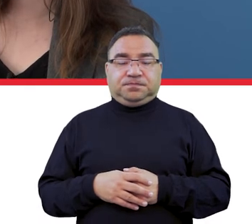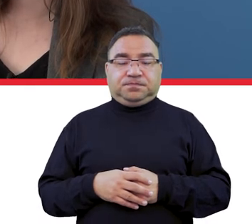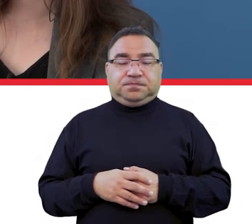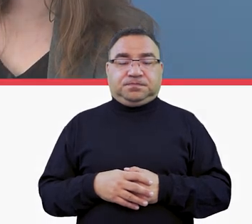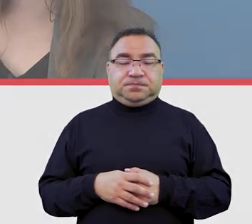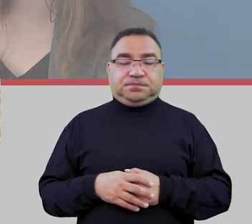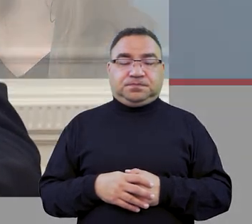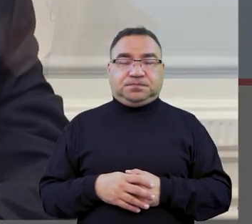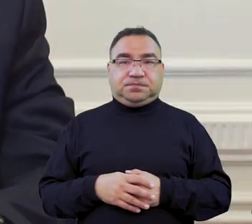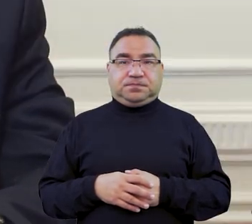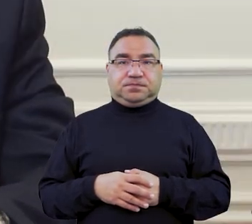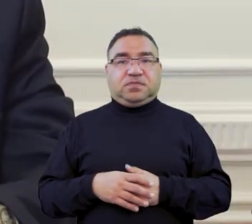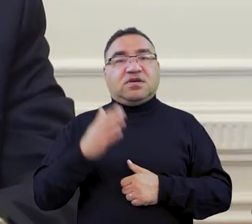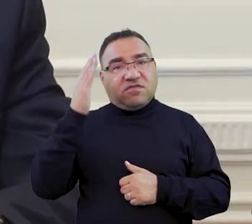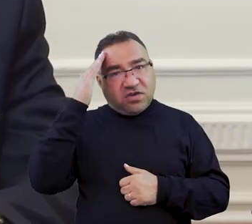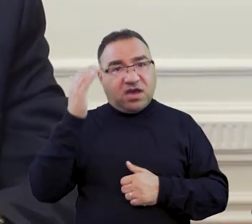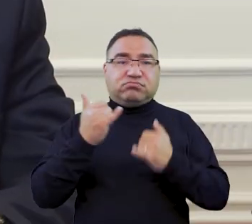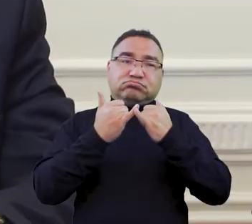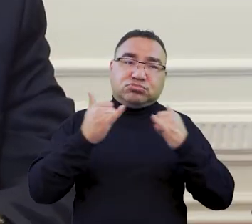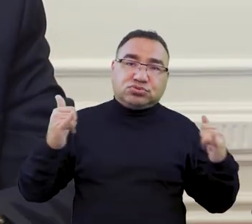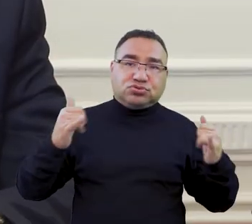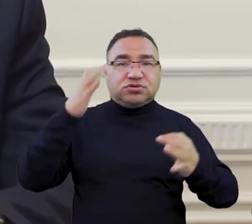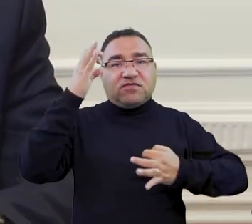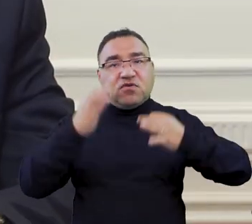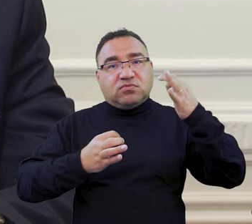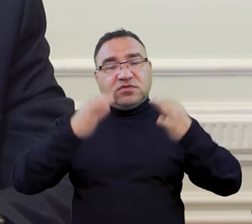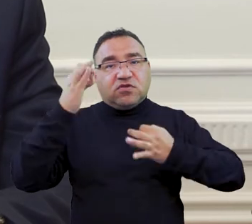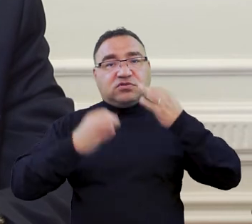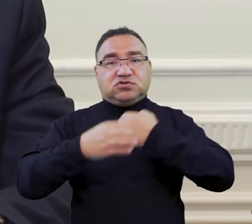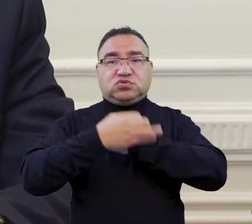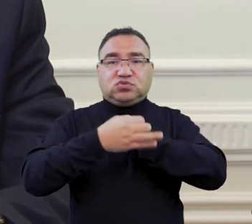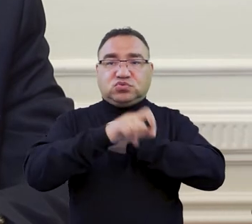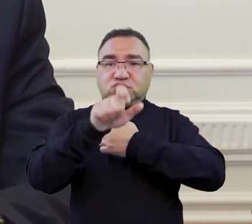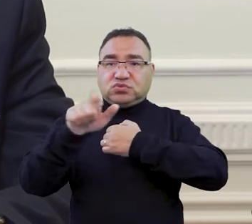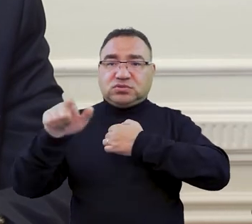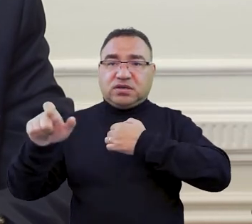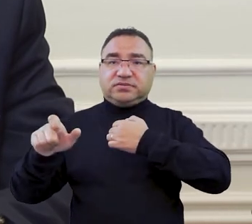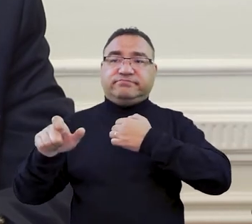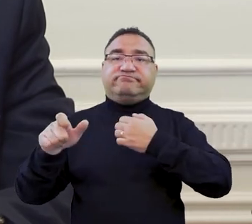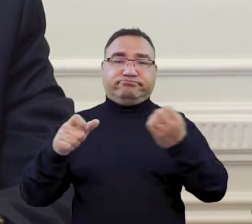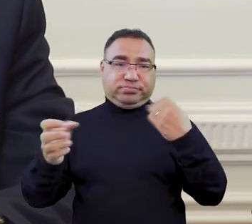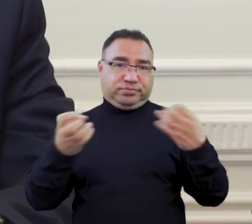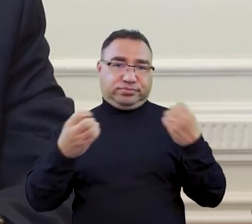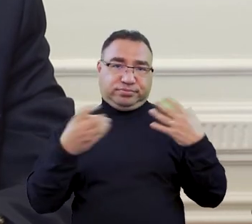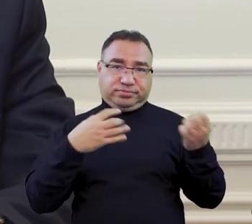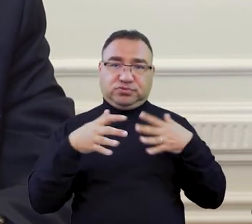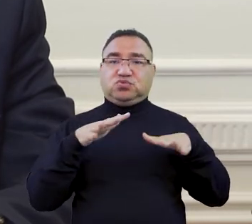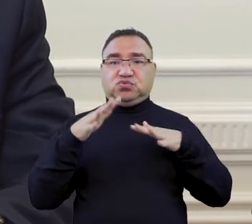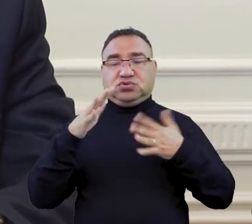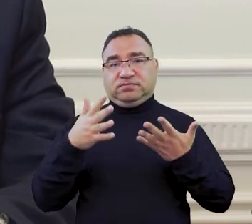Wiem o szeregu wątpliwości studentów. Docierają do mnie te wątpliwości budzące